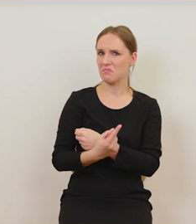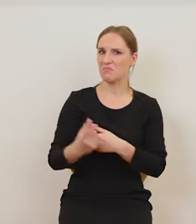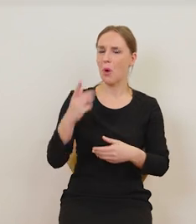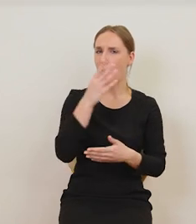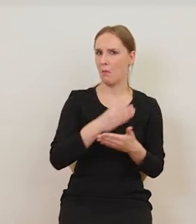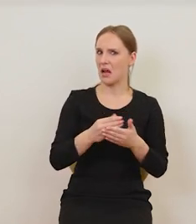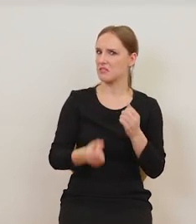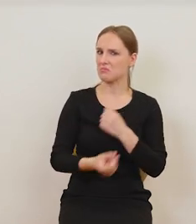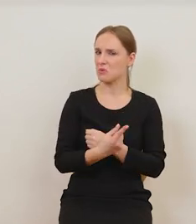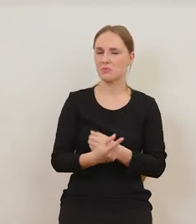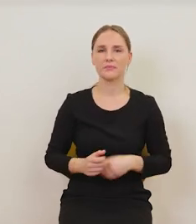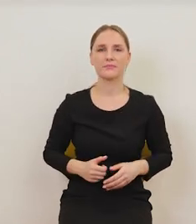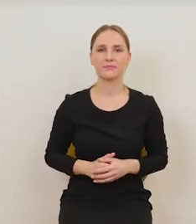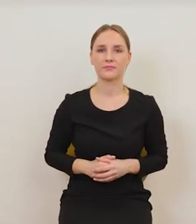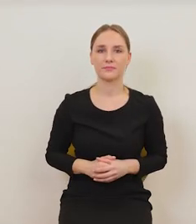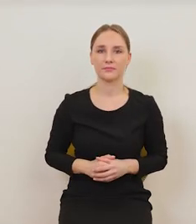obrazach.